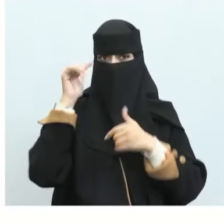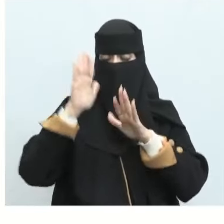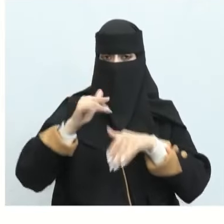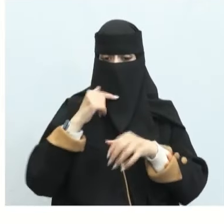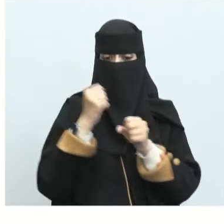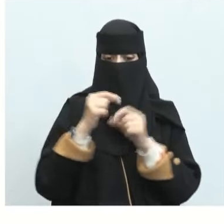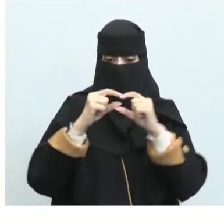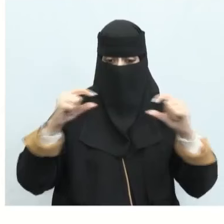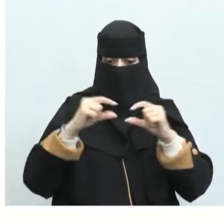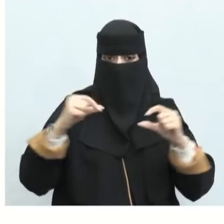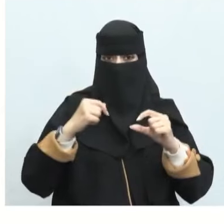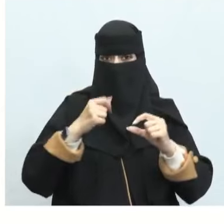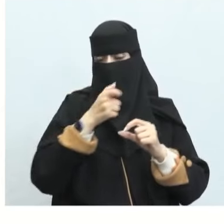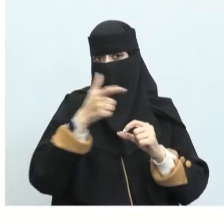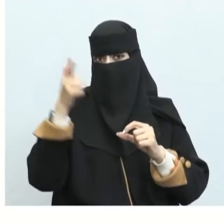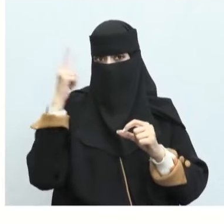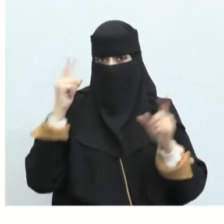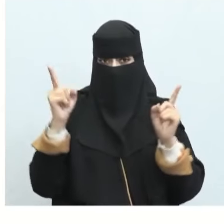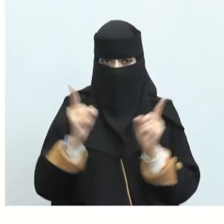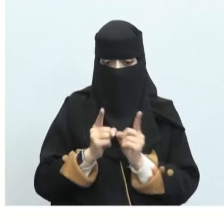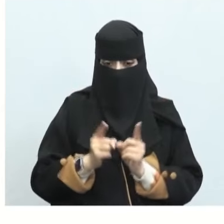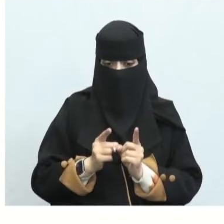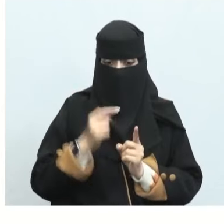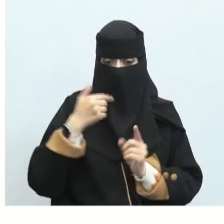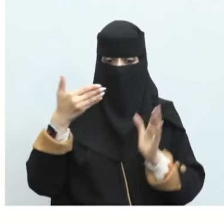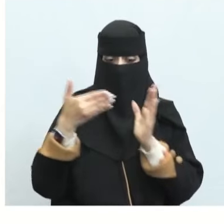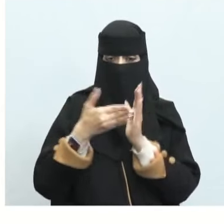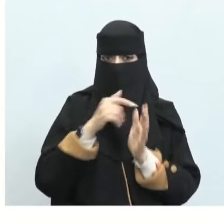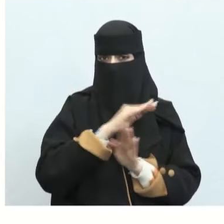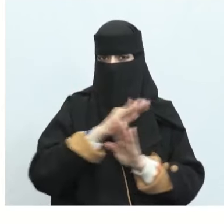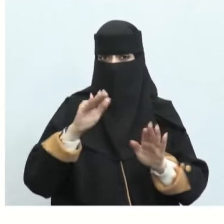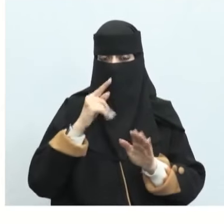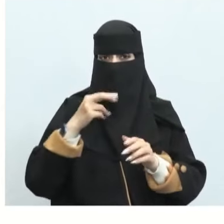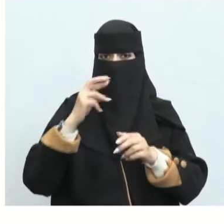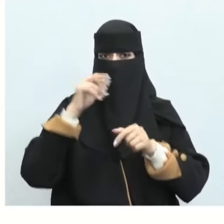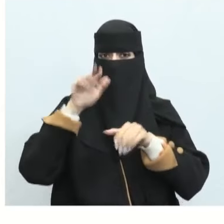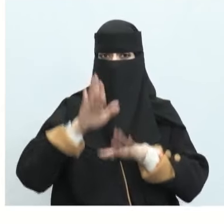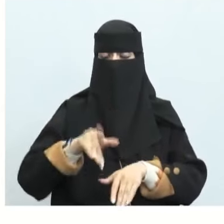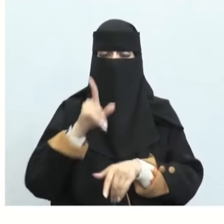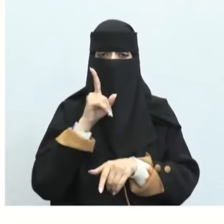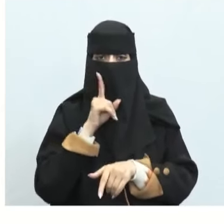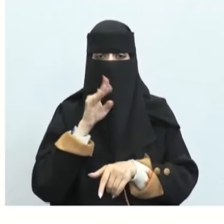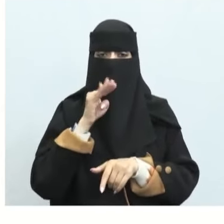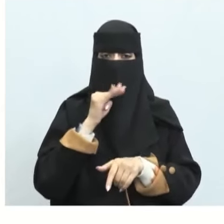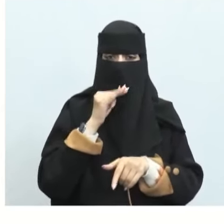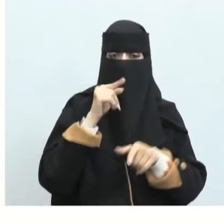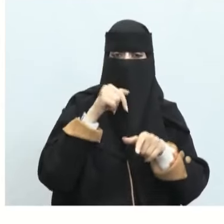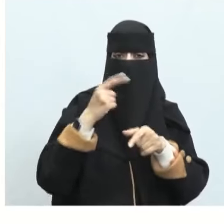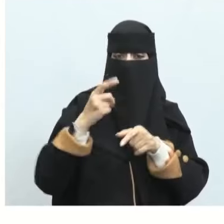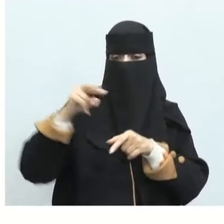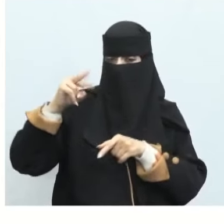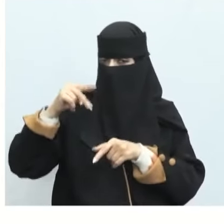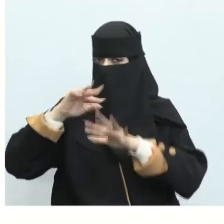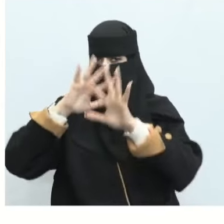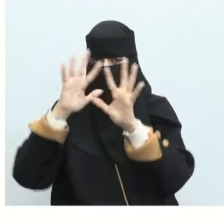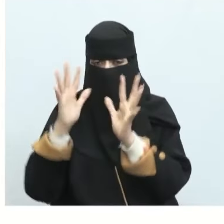في البداية البترة أخير ذكرت يقول أنا استخلصته هو الأب وهو الأم وهو الأخ هو الذي من كل الذي ينسب